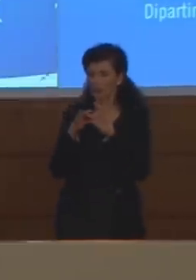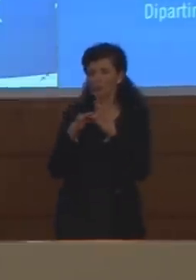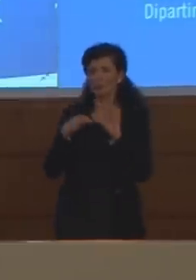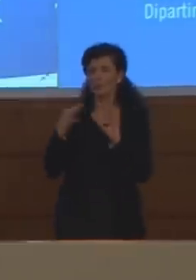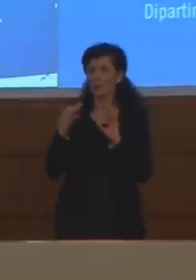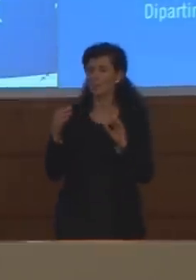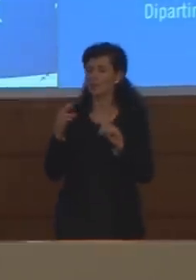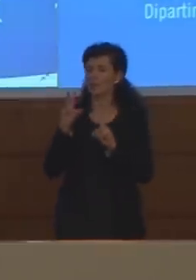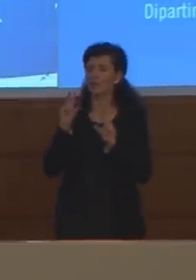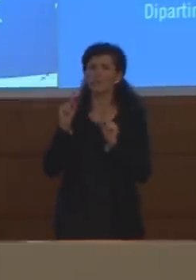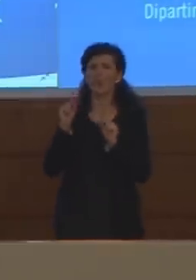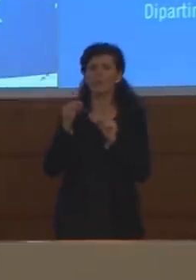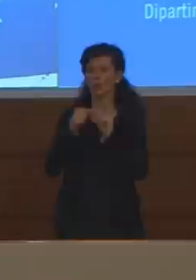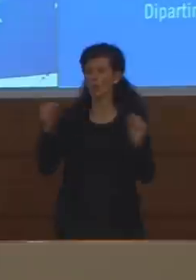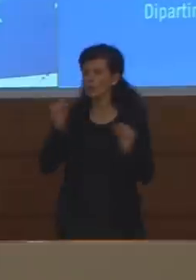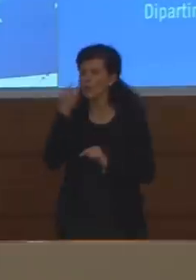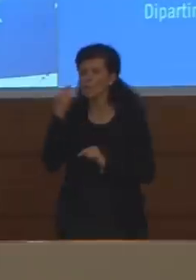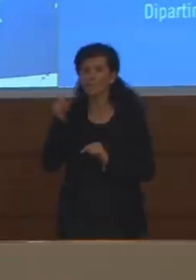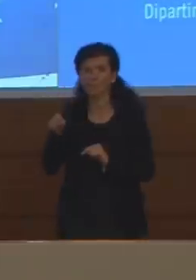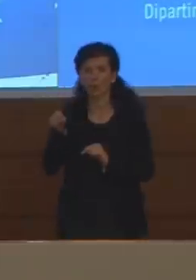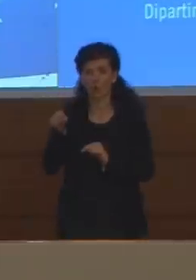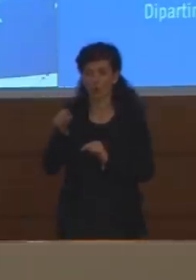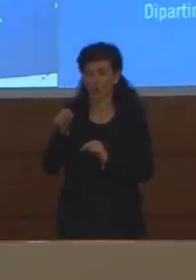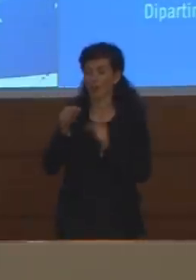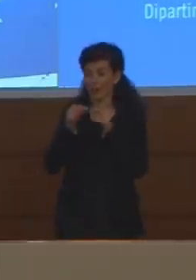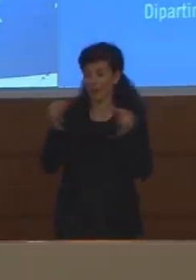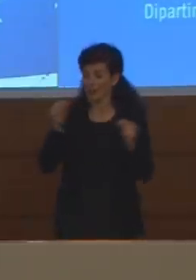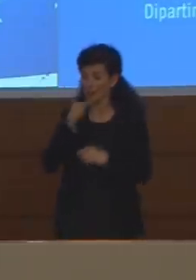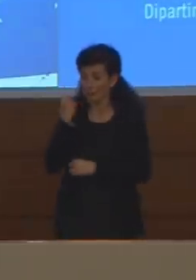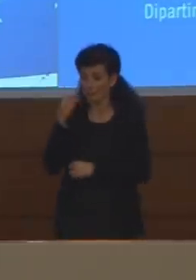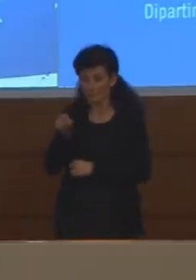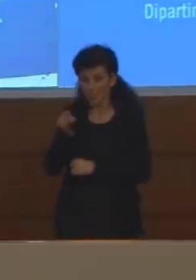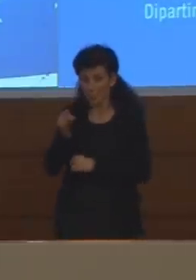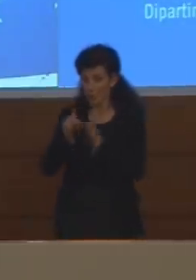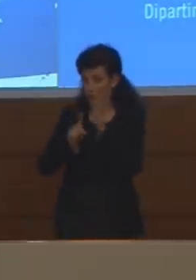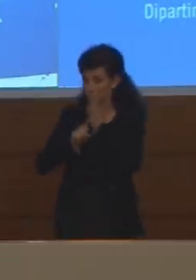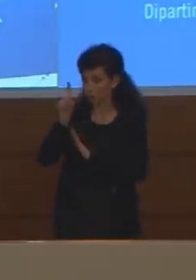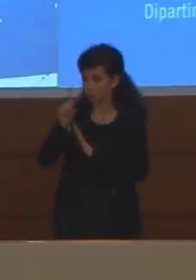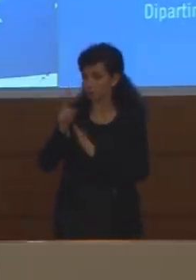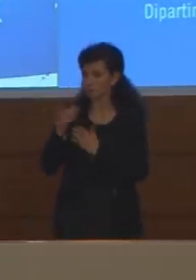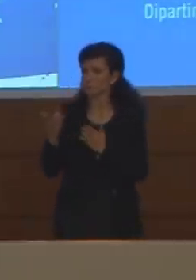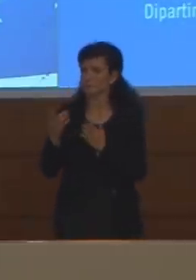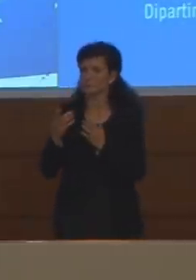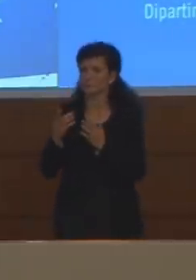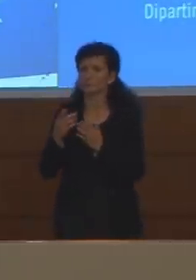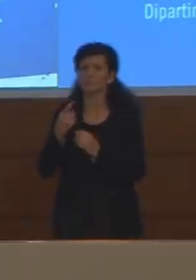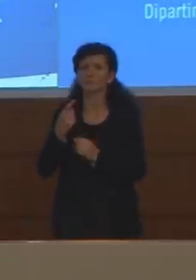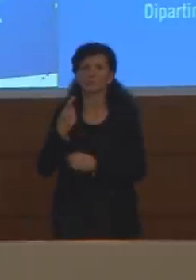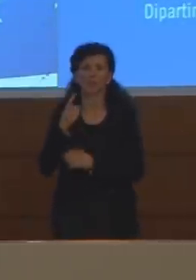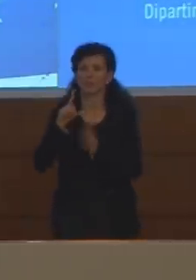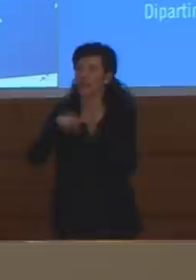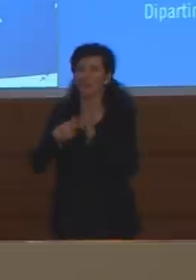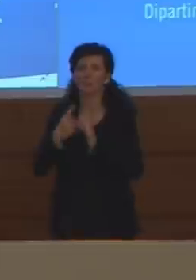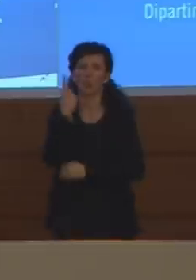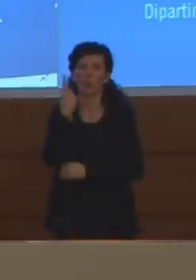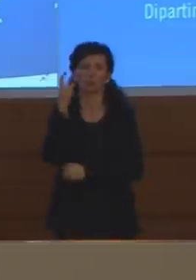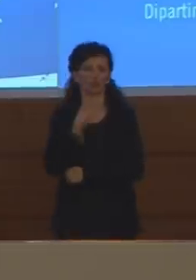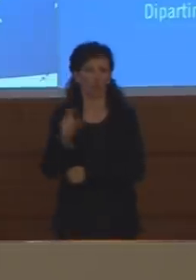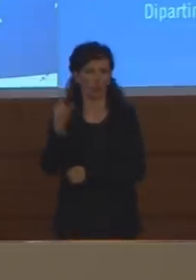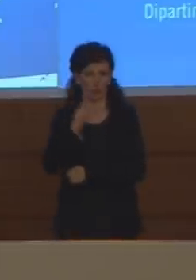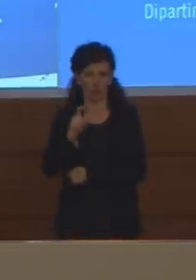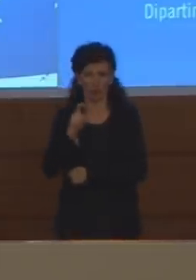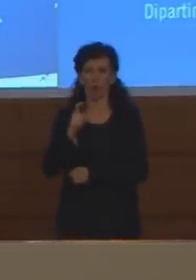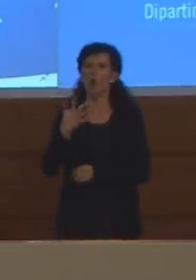comunicati che il tampone l'esito del tampone normalmente è un giorno per quello che ne so io ci sono delle